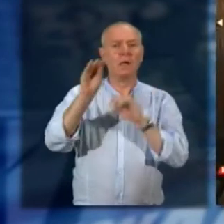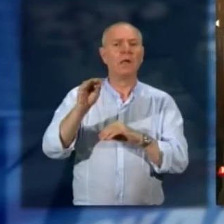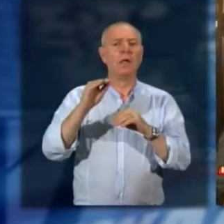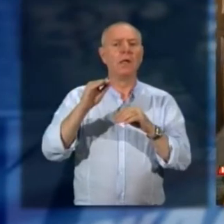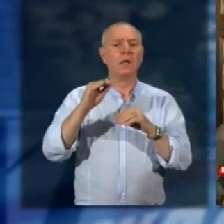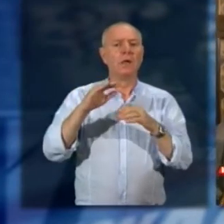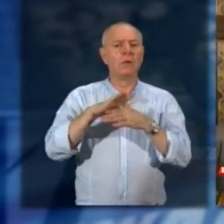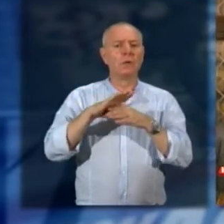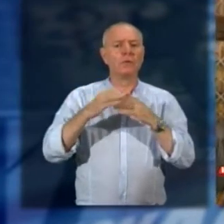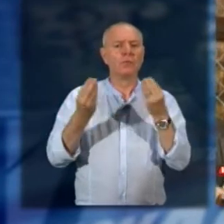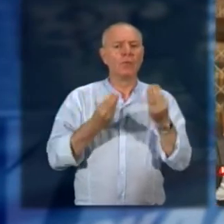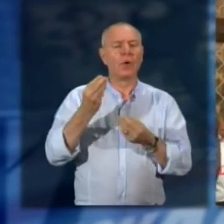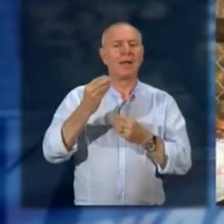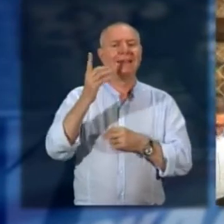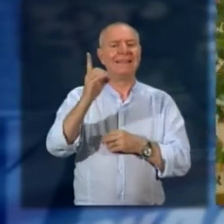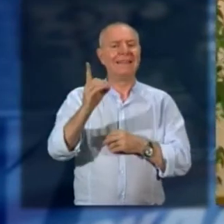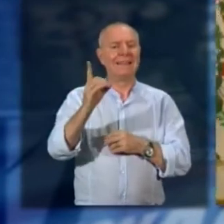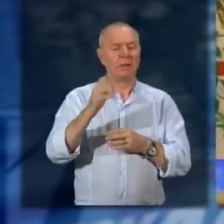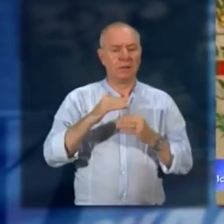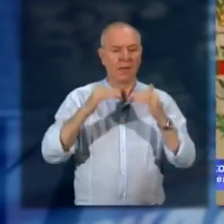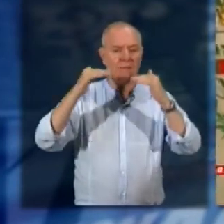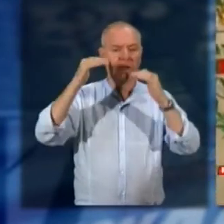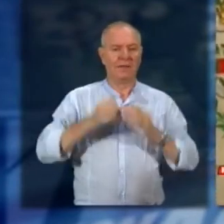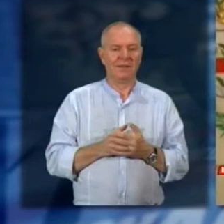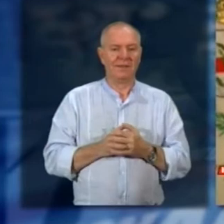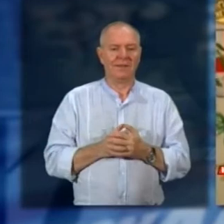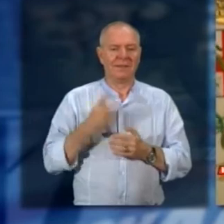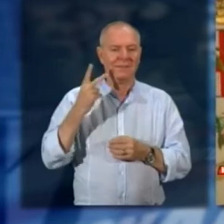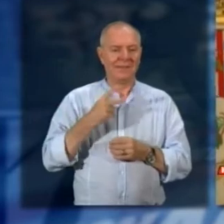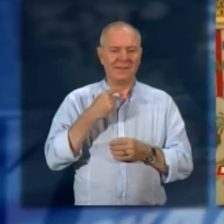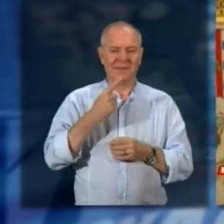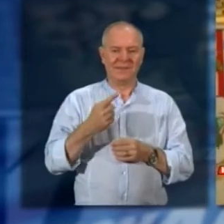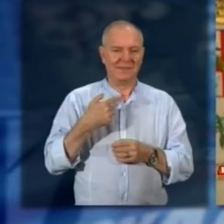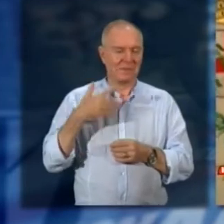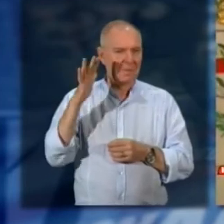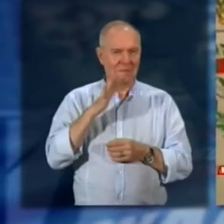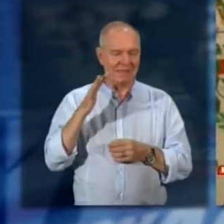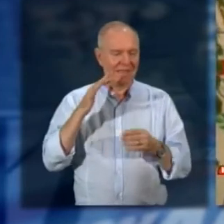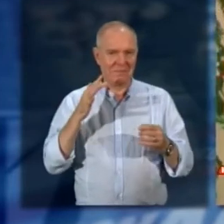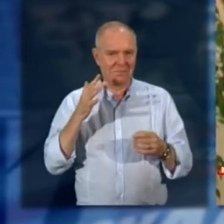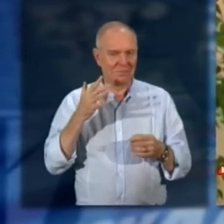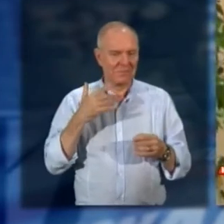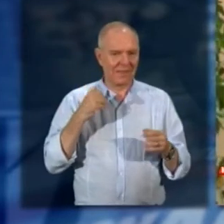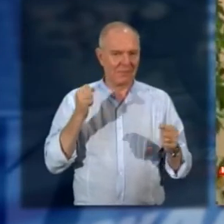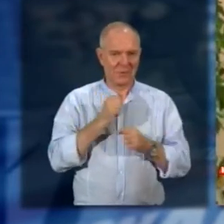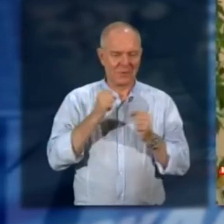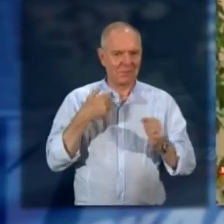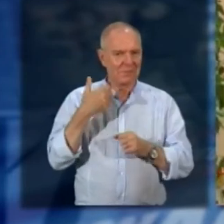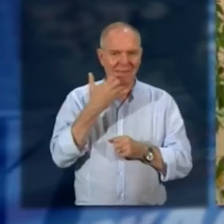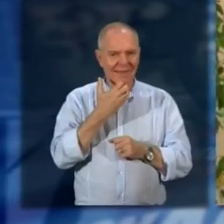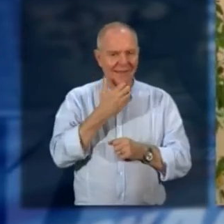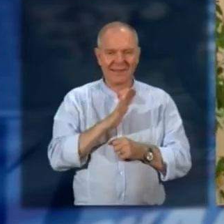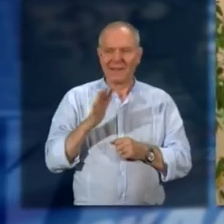rimane in questi giorni meravigliosi? che cosa rimane? che mi viene da ridere perché mi sembra una roba troppo grande per noi